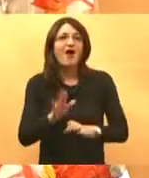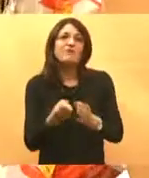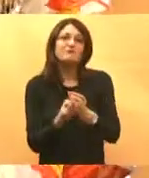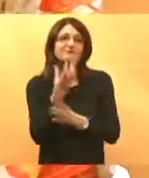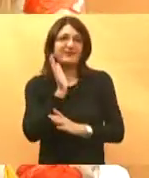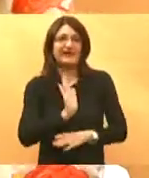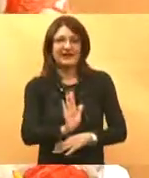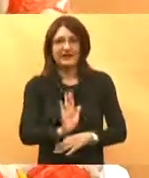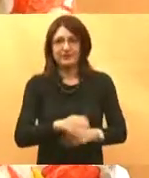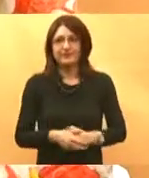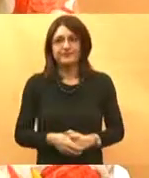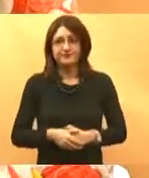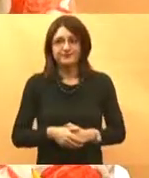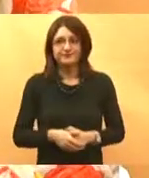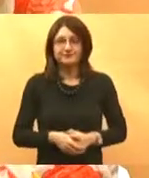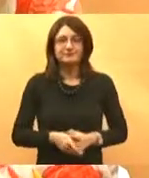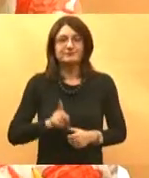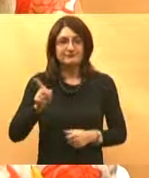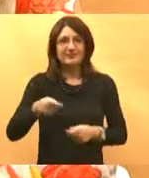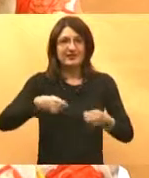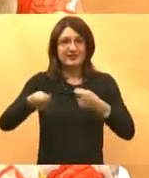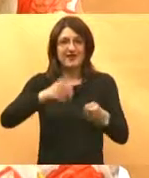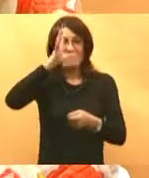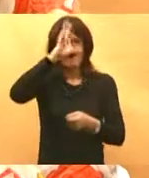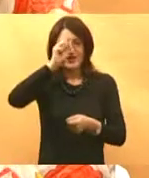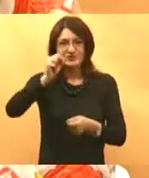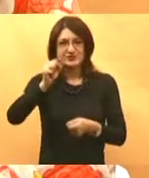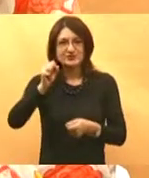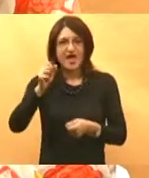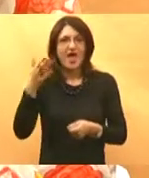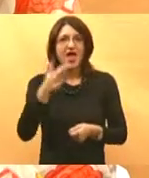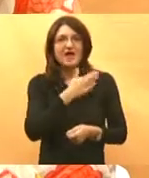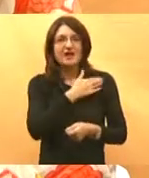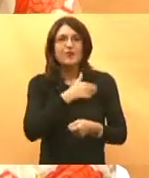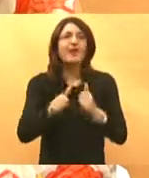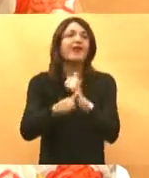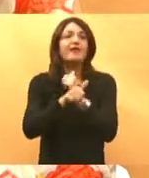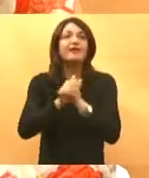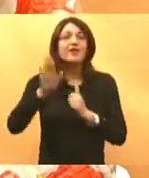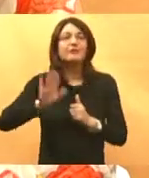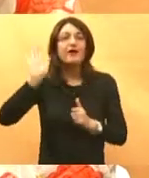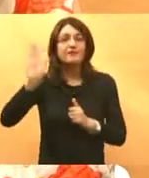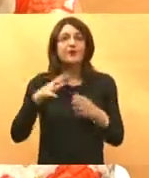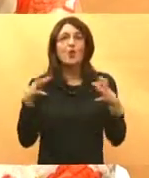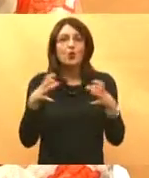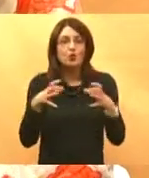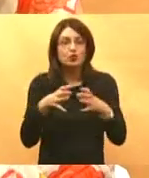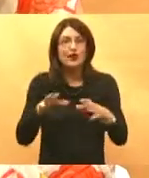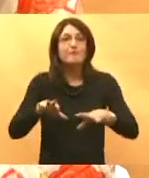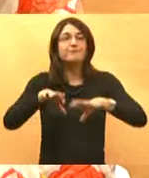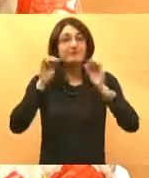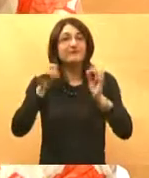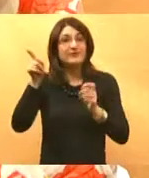stečen. Ali gledajte, nešto drugo ću vam reći na trgu Francijske Republike 11. Imate tamo njihovu utrugu, nađite broj